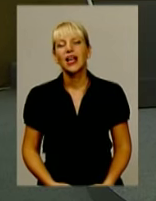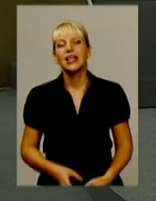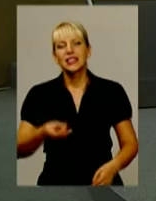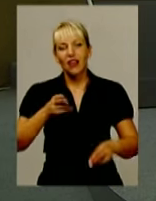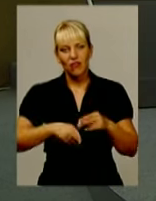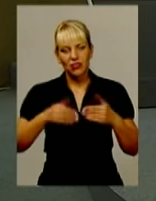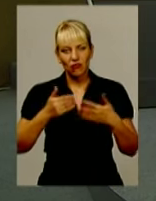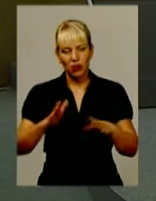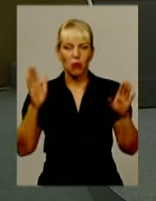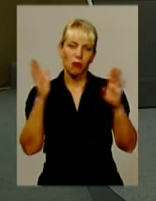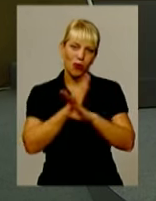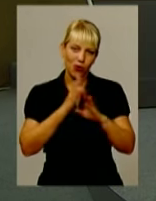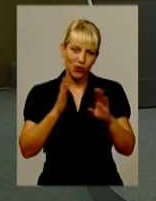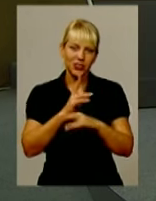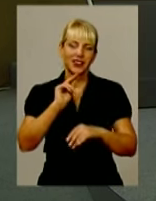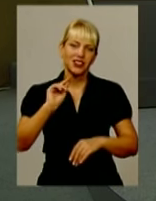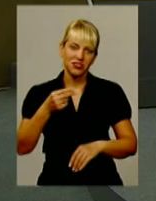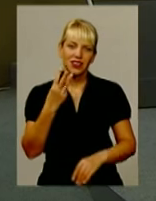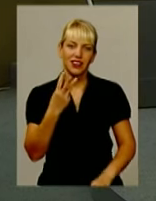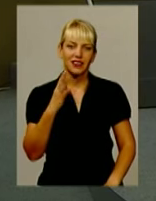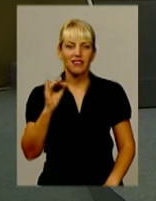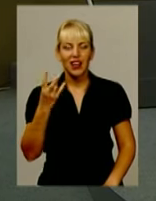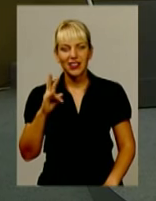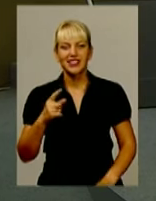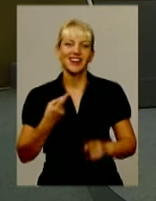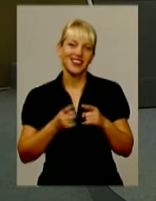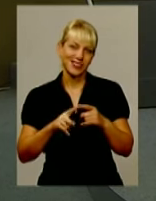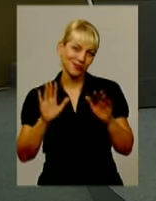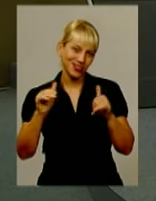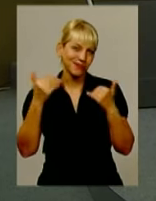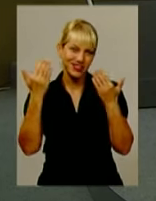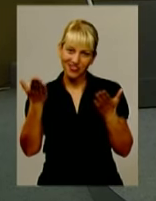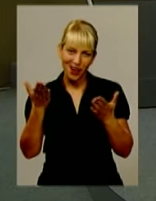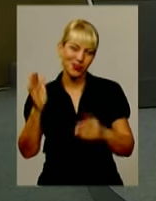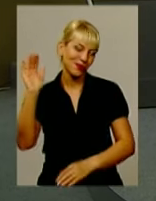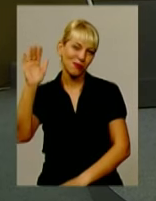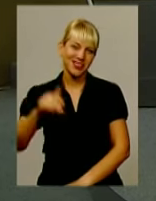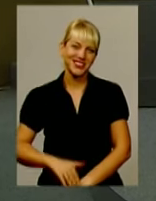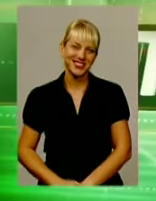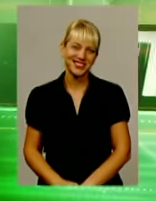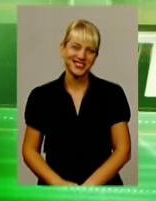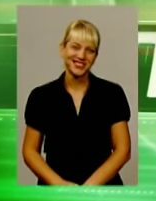Завершить випуск прогноз синоптиків на 4-3 вересня. А ми на цьому прощаємося з вами. До побачення.